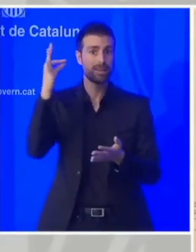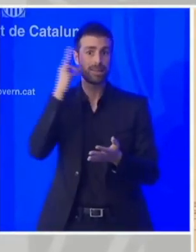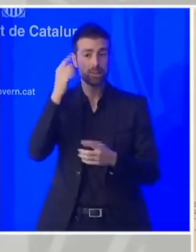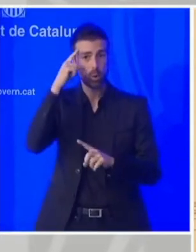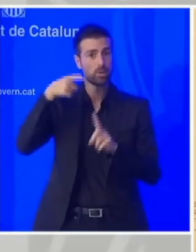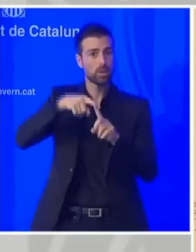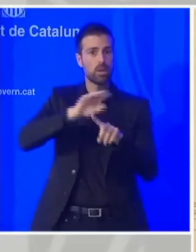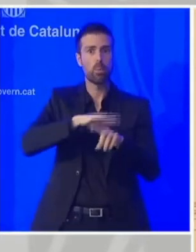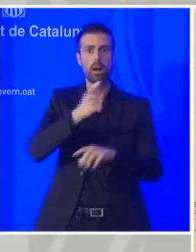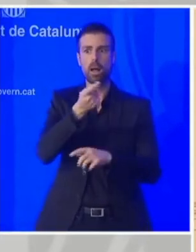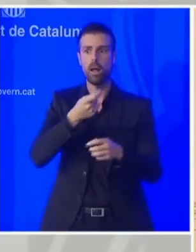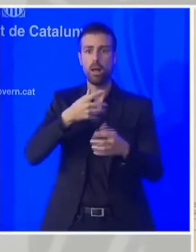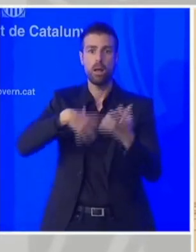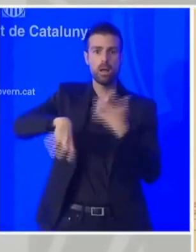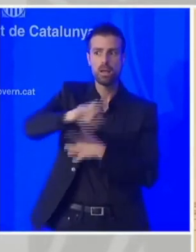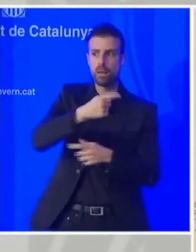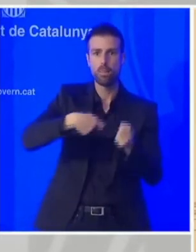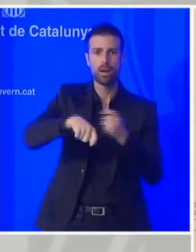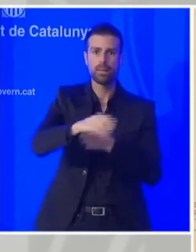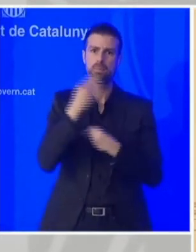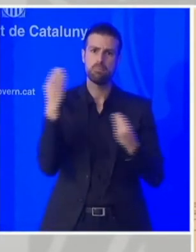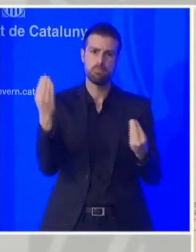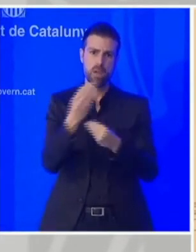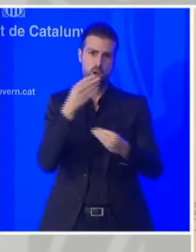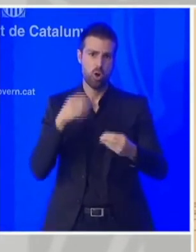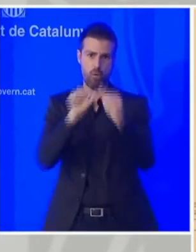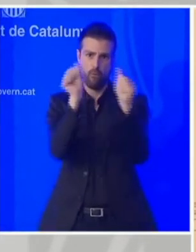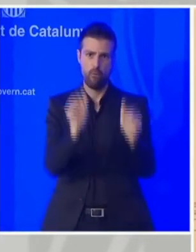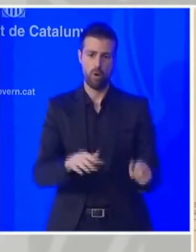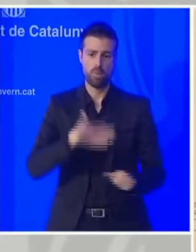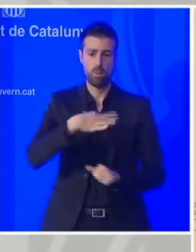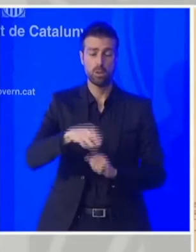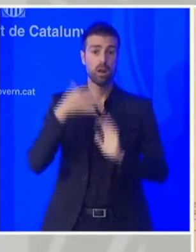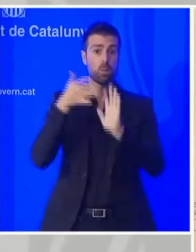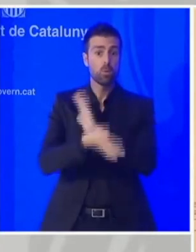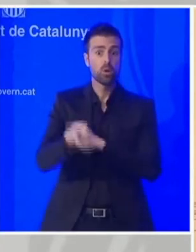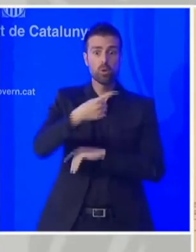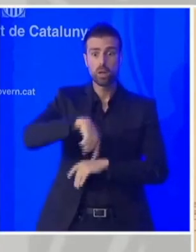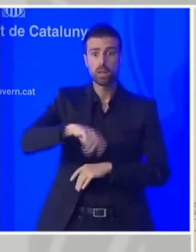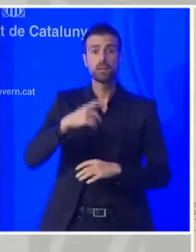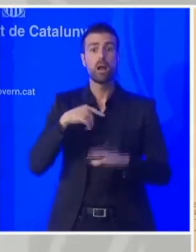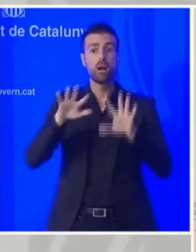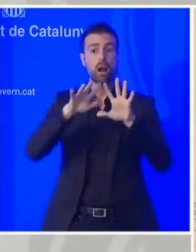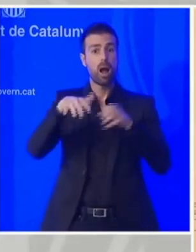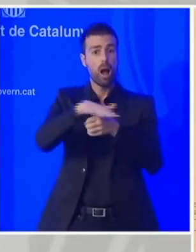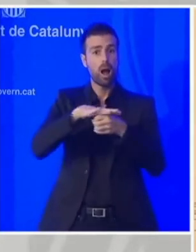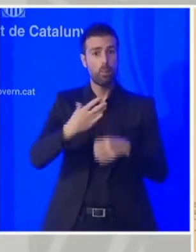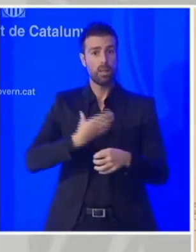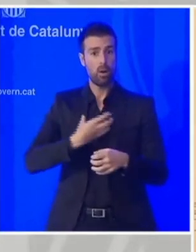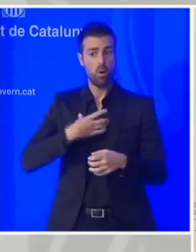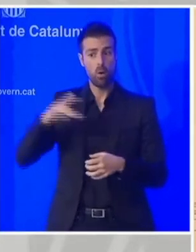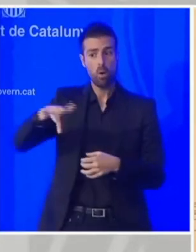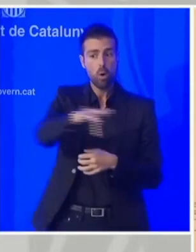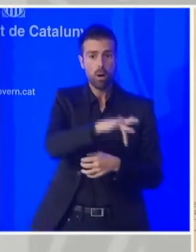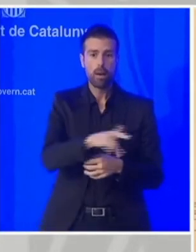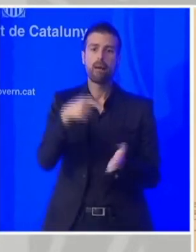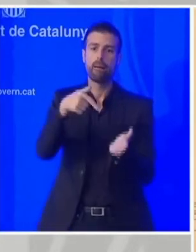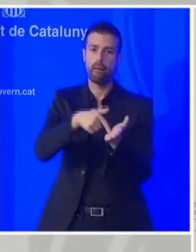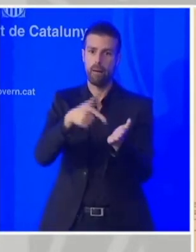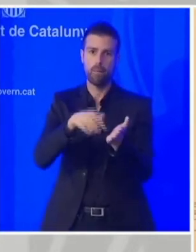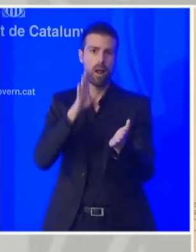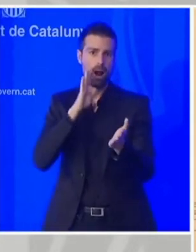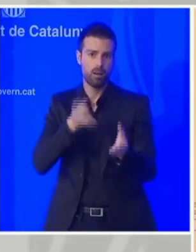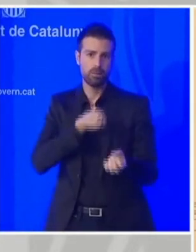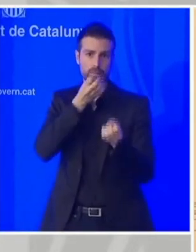forma possible. En qualsevol cas, aquesta és la reclamació del món local, i després d'aquesta